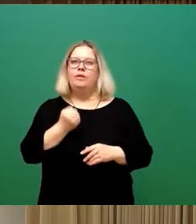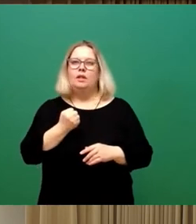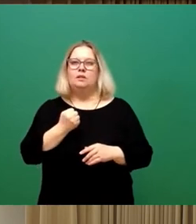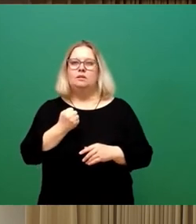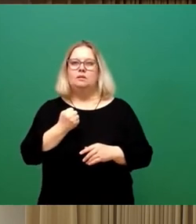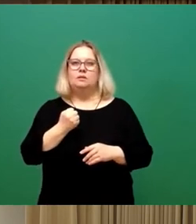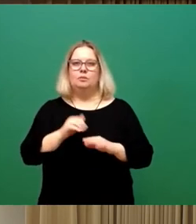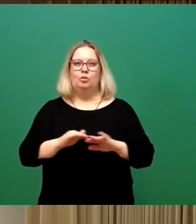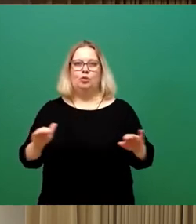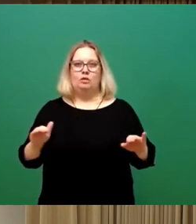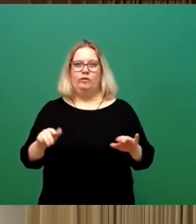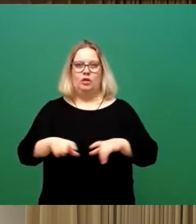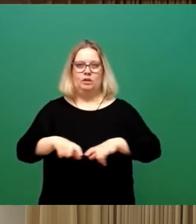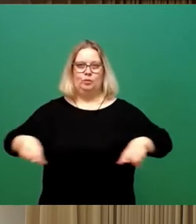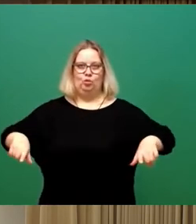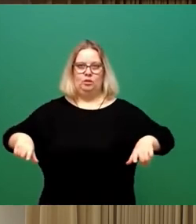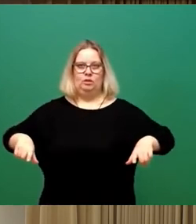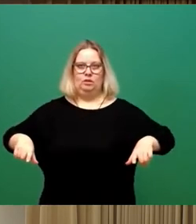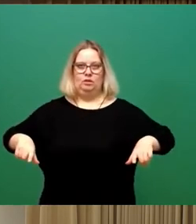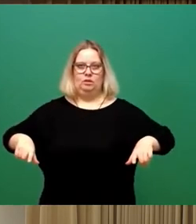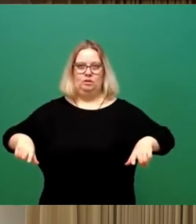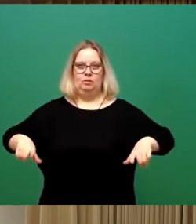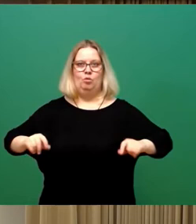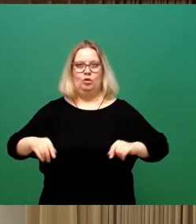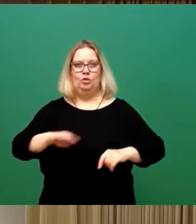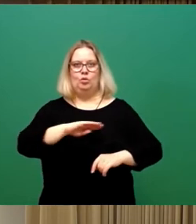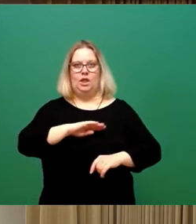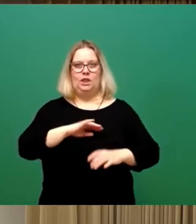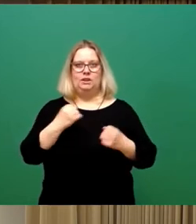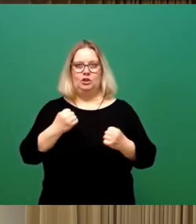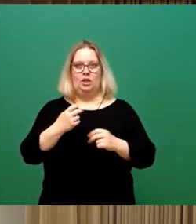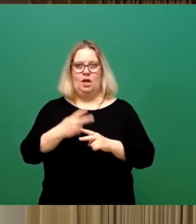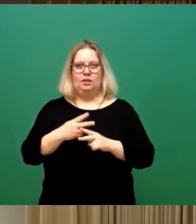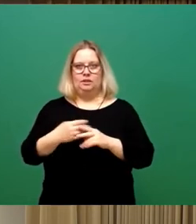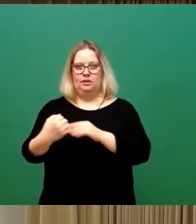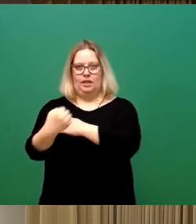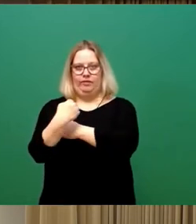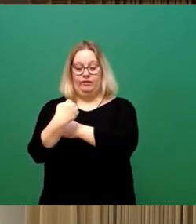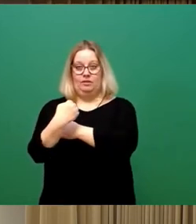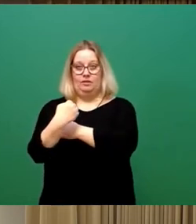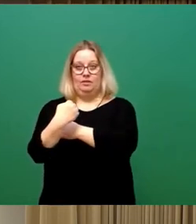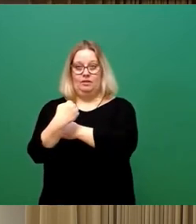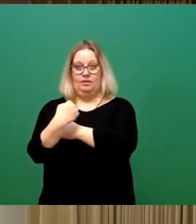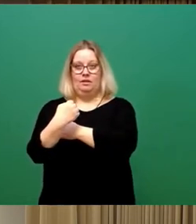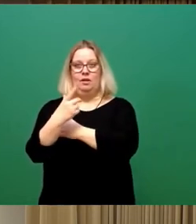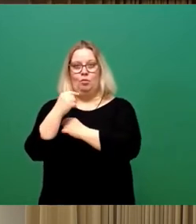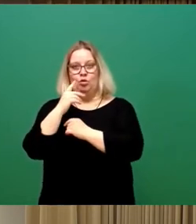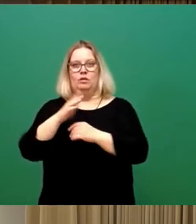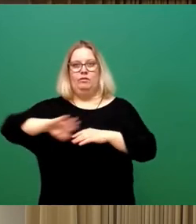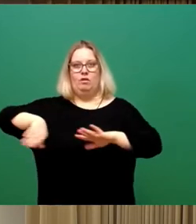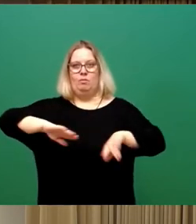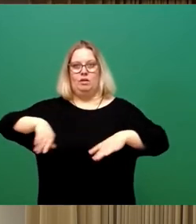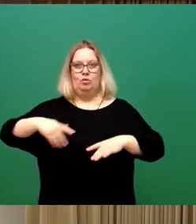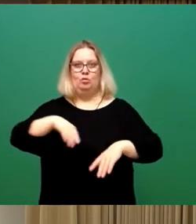zulässig, deswegen bitte ich die Kollegen der Sicherheitskräfte die Sachen zu entfernen und die Kollegen